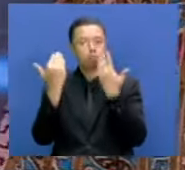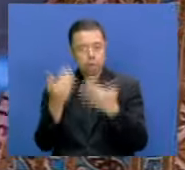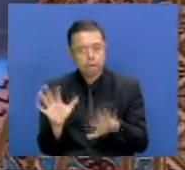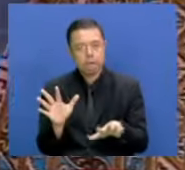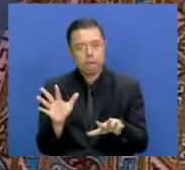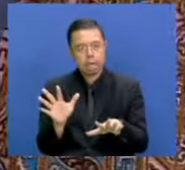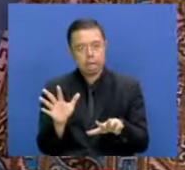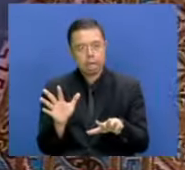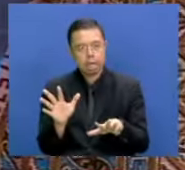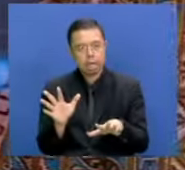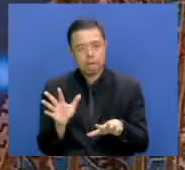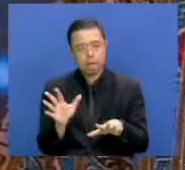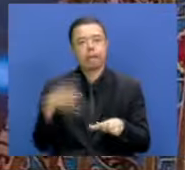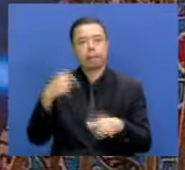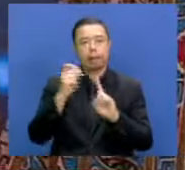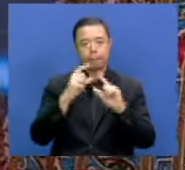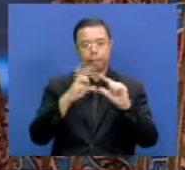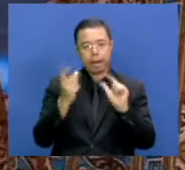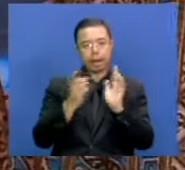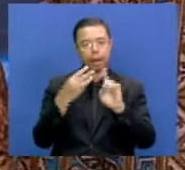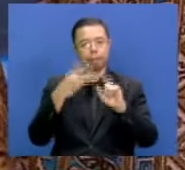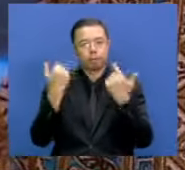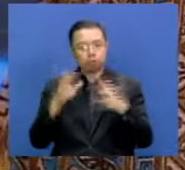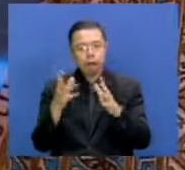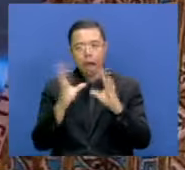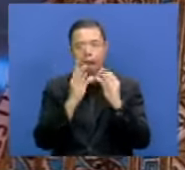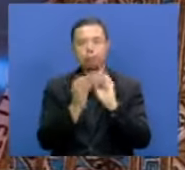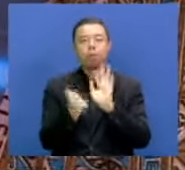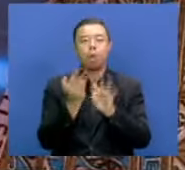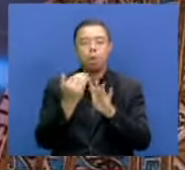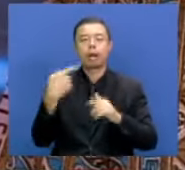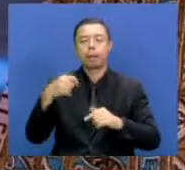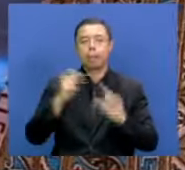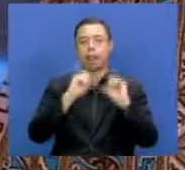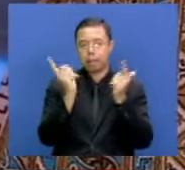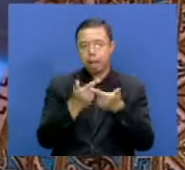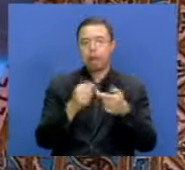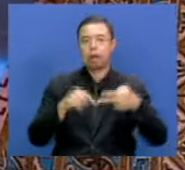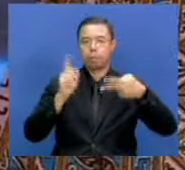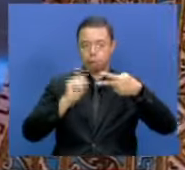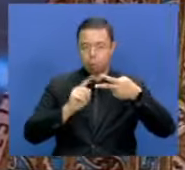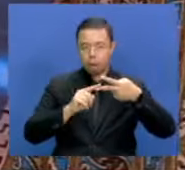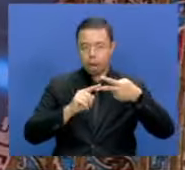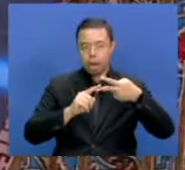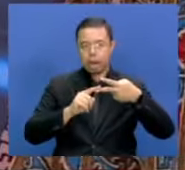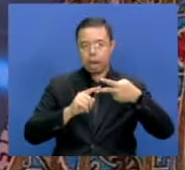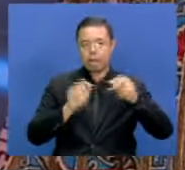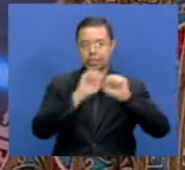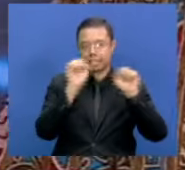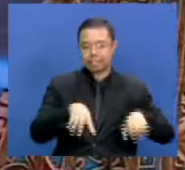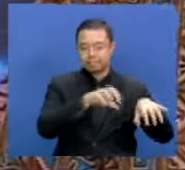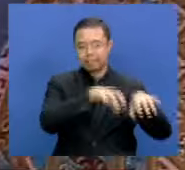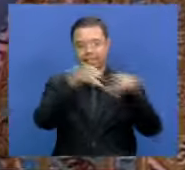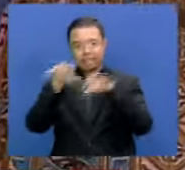lembaga para Sekjen. Jadi Kemenpan RB telah menggelar rapat puluhan kali dengan kementerian lembaga. Yang kedua, skema pemindahan pegawai